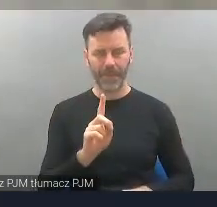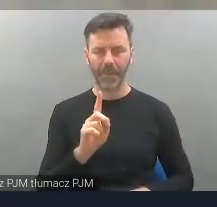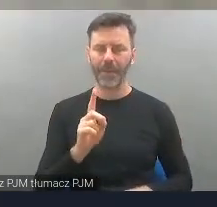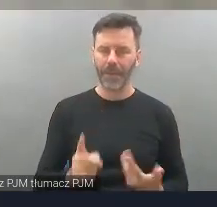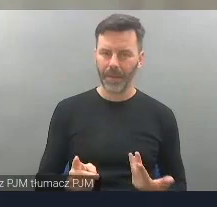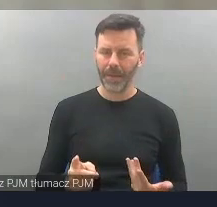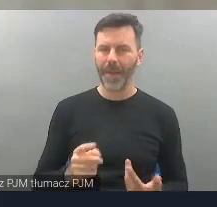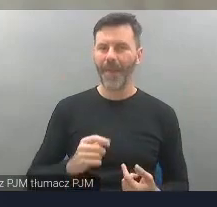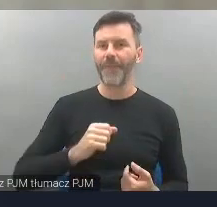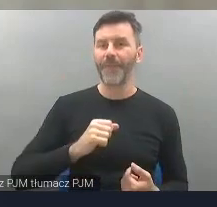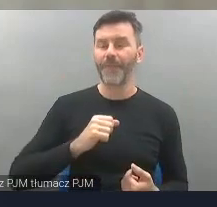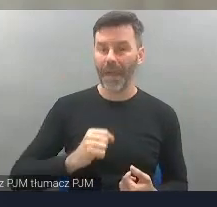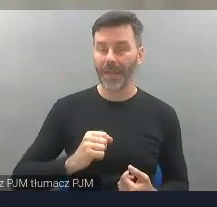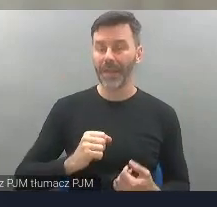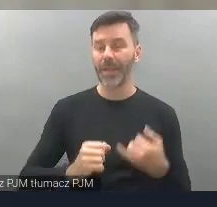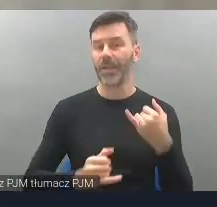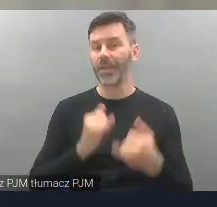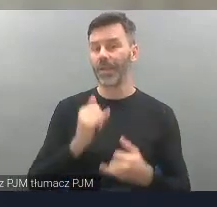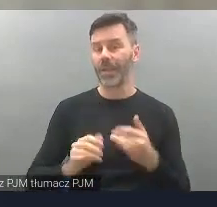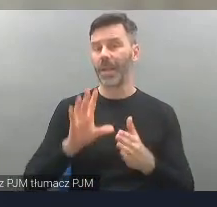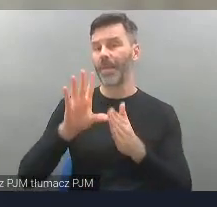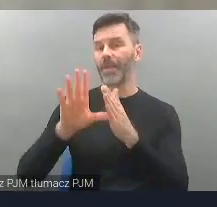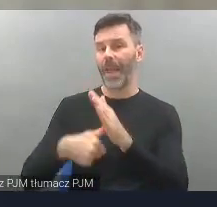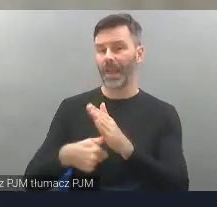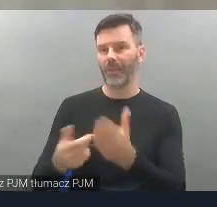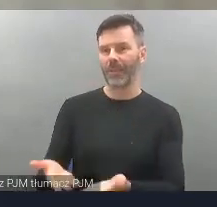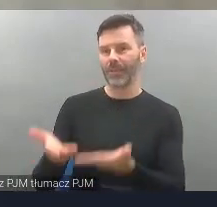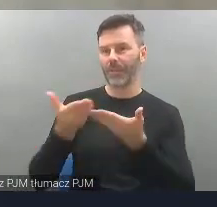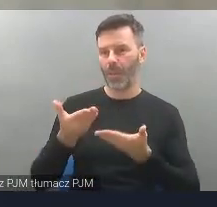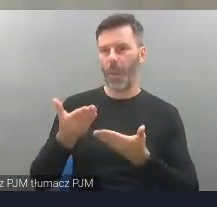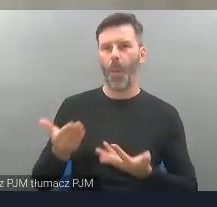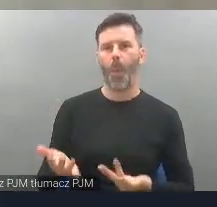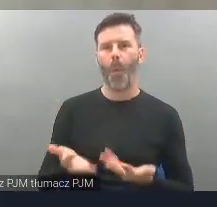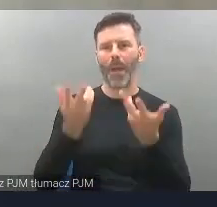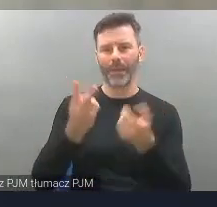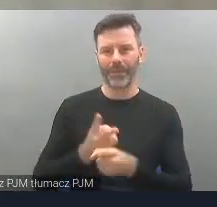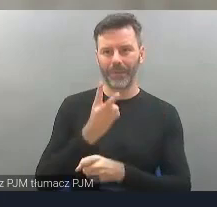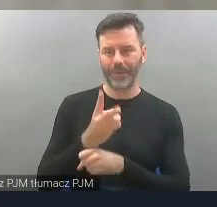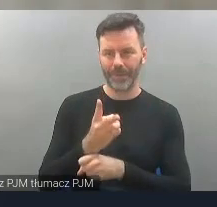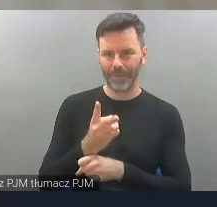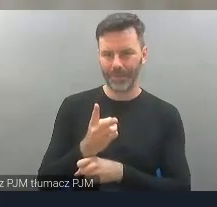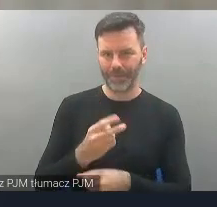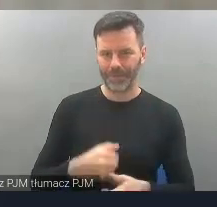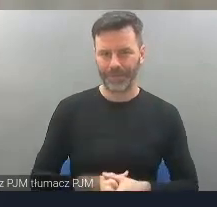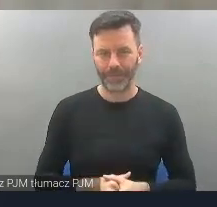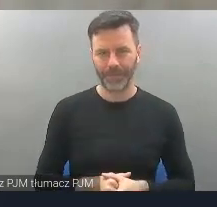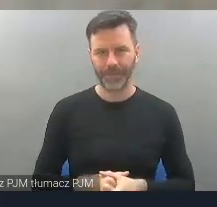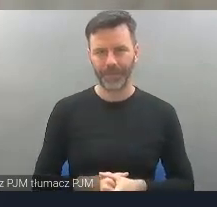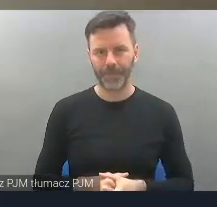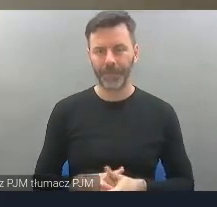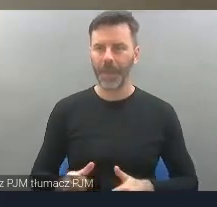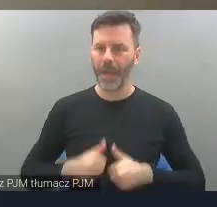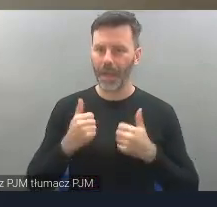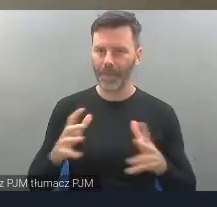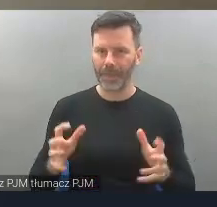było, gdyby miasto nam to jak najbardziej ułatwiało i motywowało nas do tego, żeby tą pracę